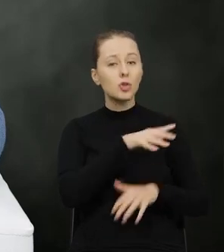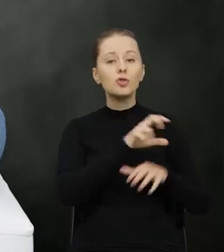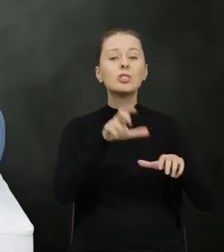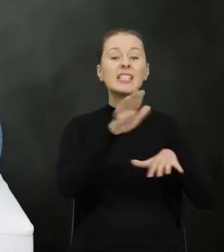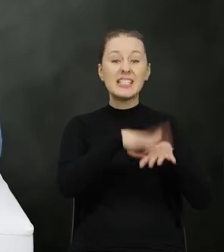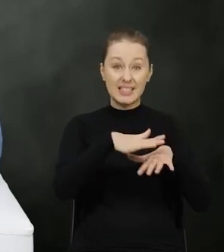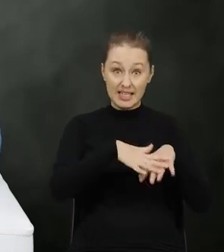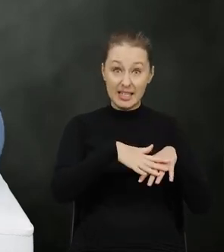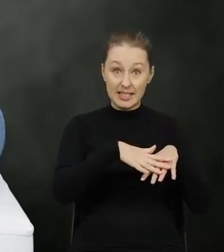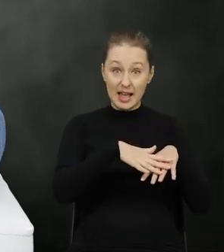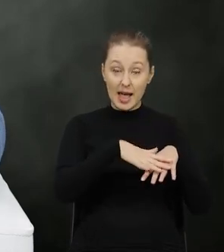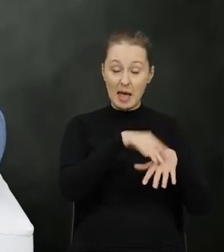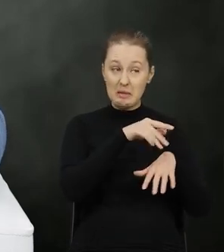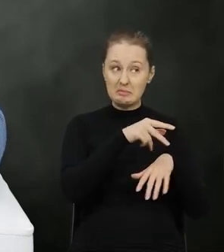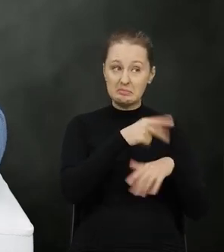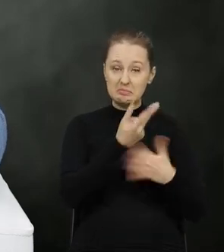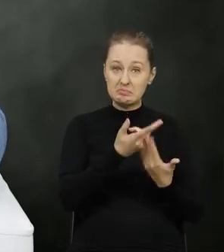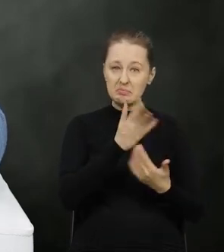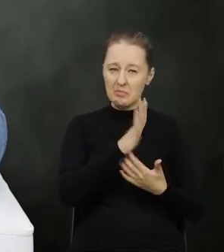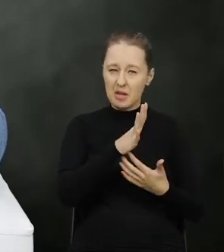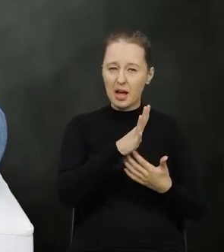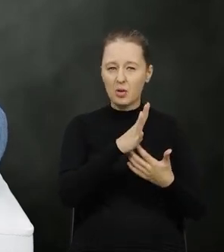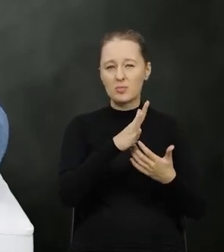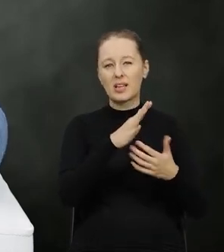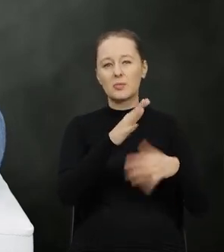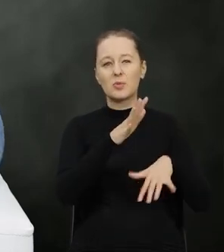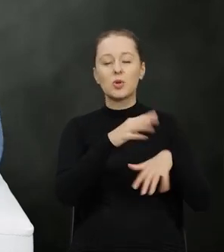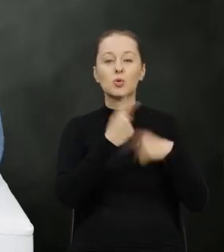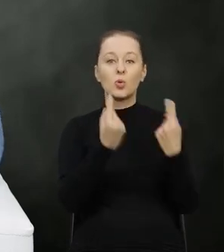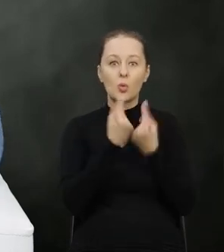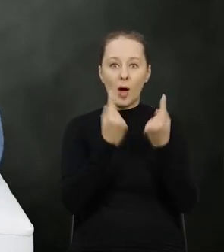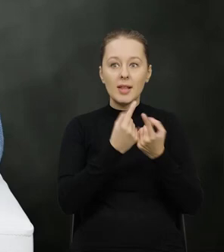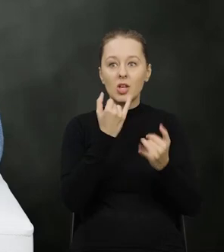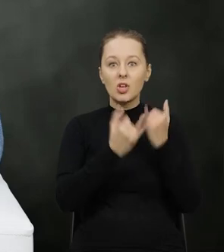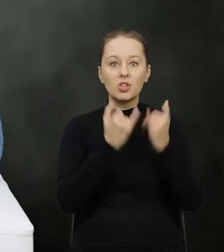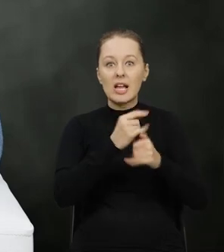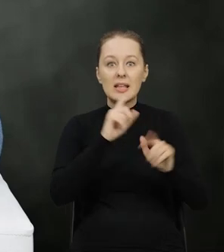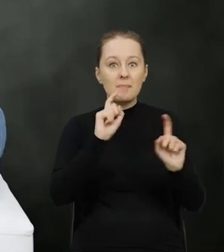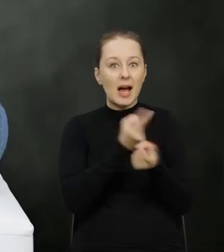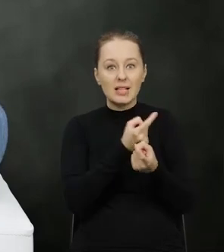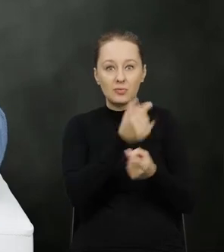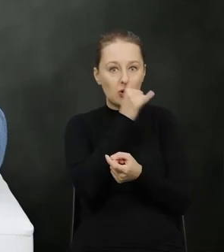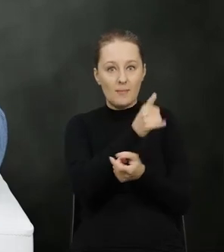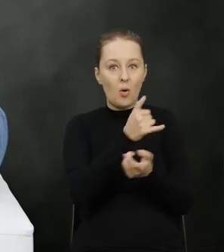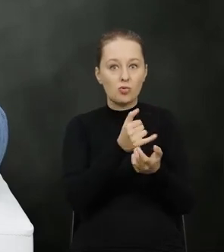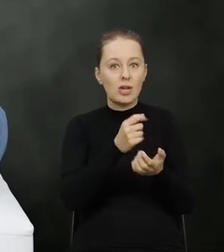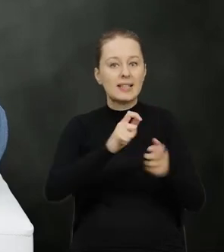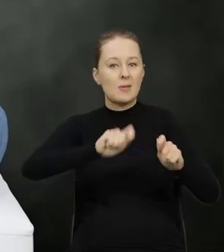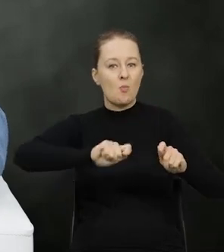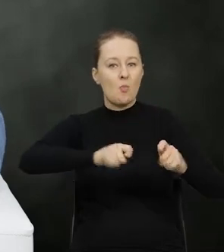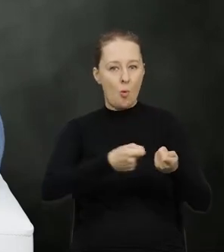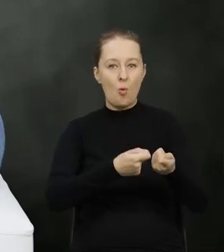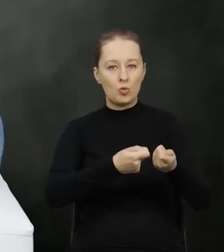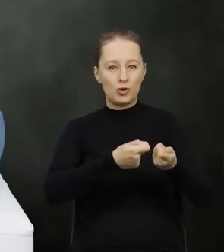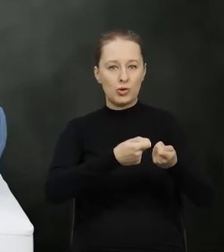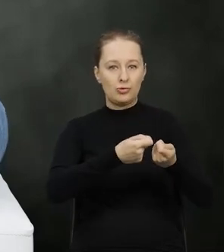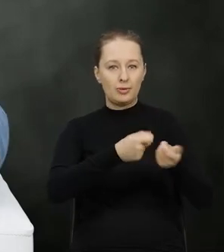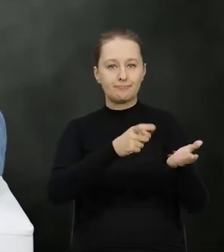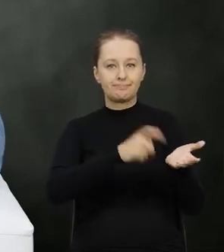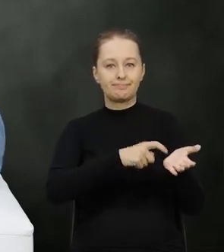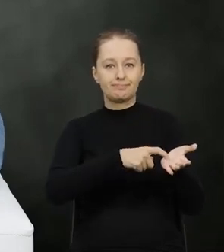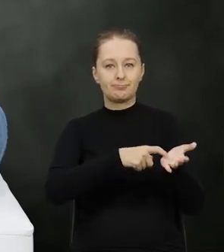Czy system przewiduje taką sytuację, w której organ nie jest w wyegzekwować tych obowiązków? Czyli nie jest w stanie zmusić